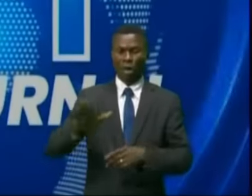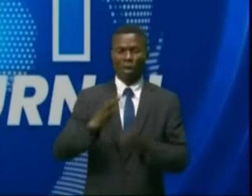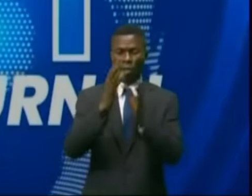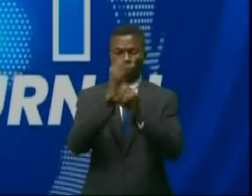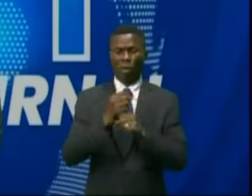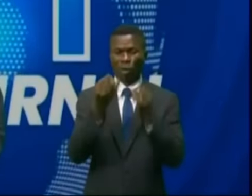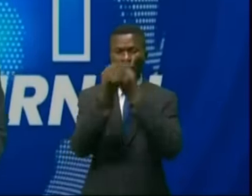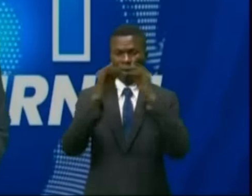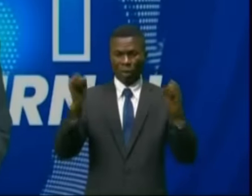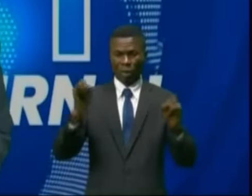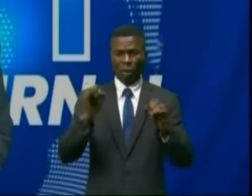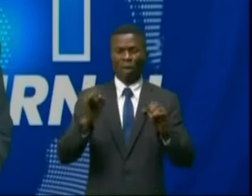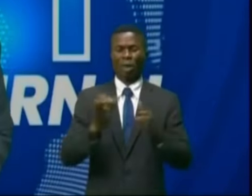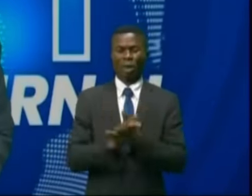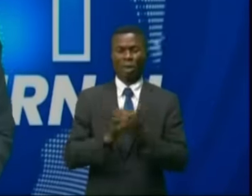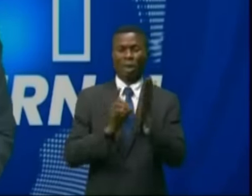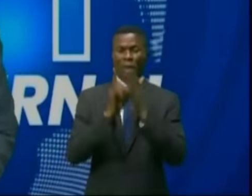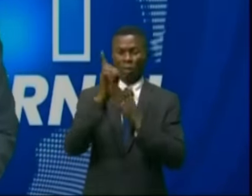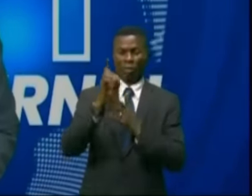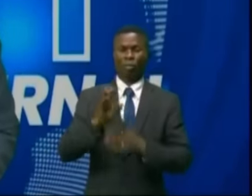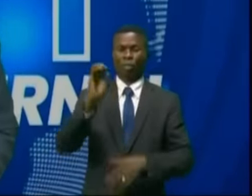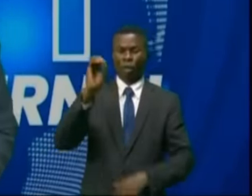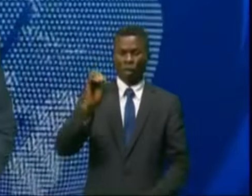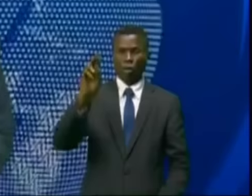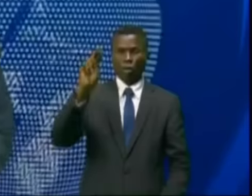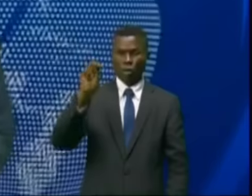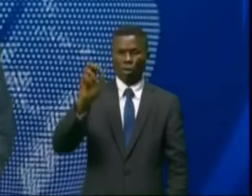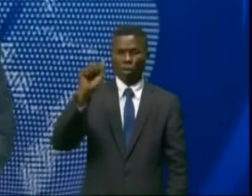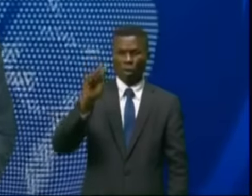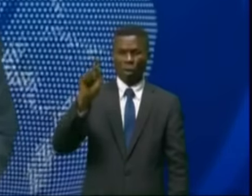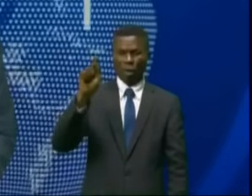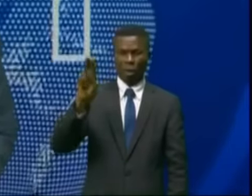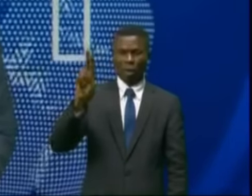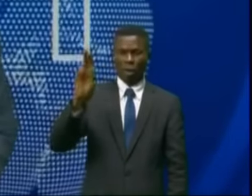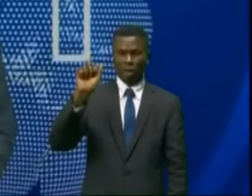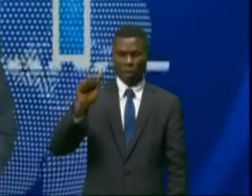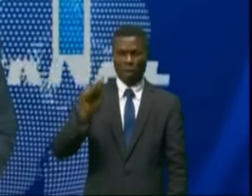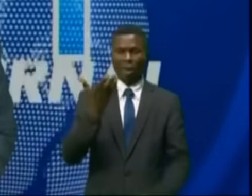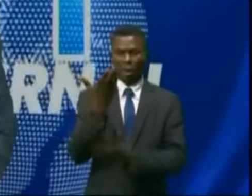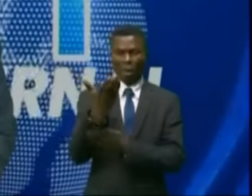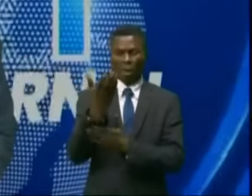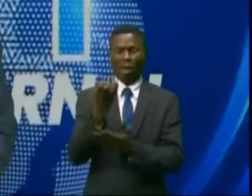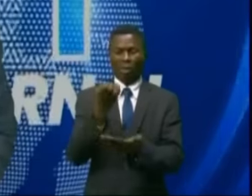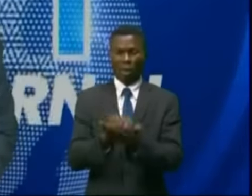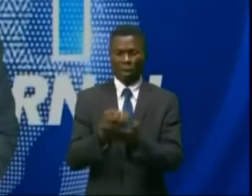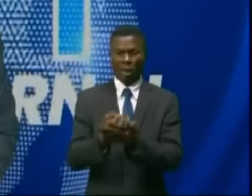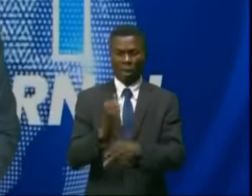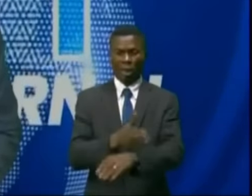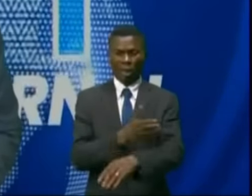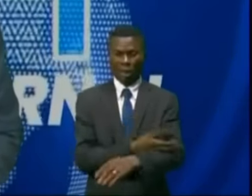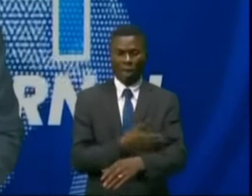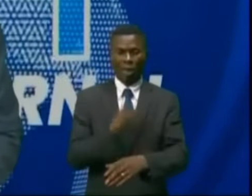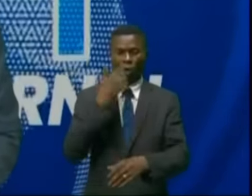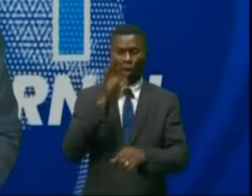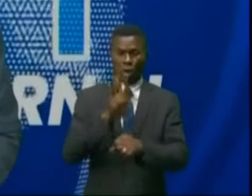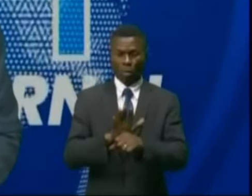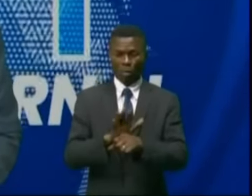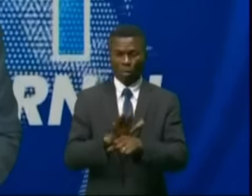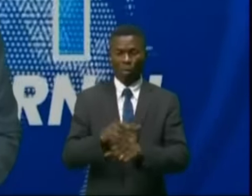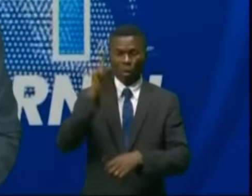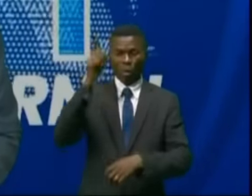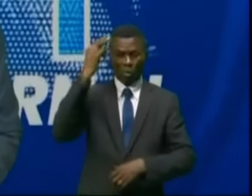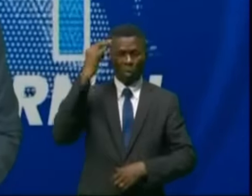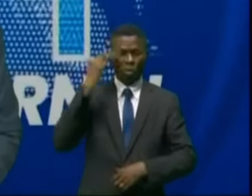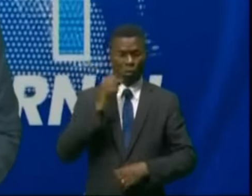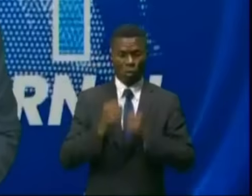'indépendance. En vue de son redressement, l'ONATRA, épine dorsale de l'économie congolaise, rassure l'excellence, Madame la Première Ministre, de sa